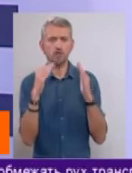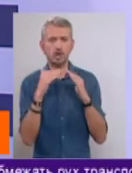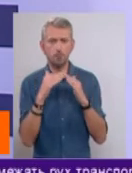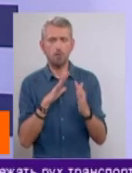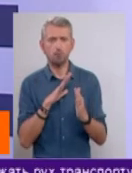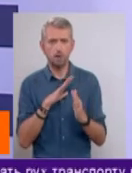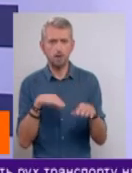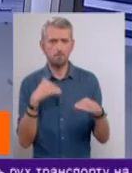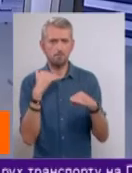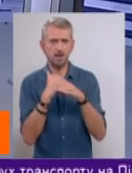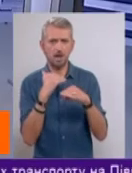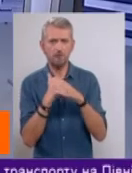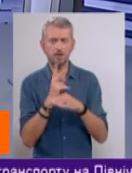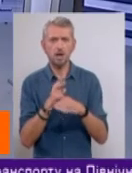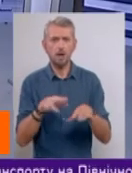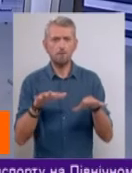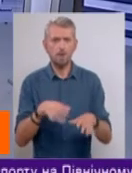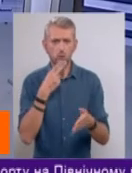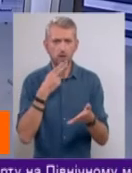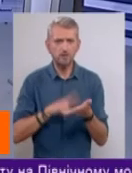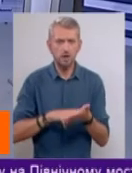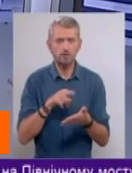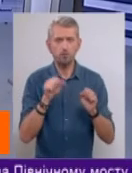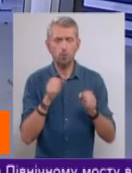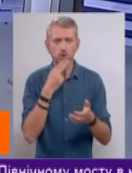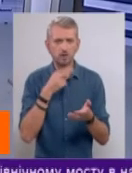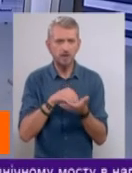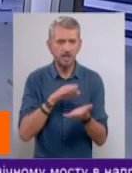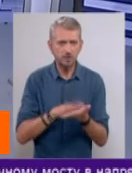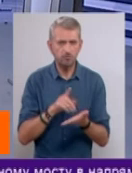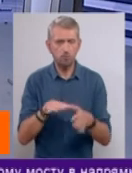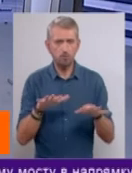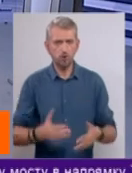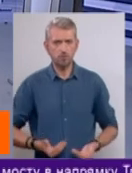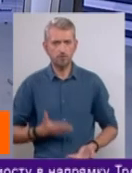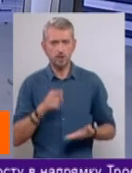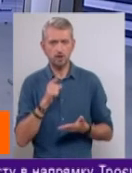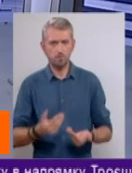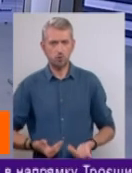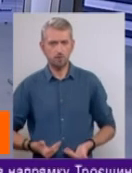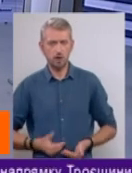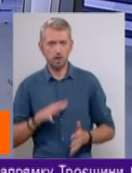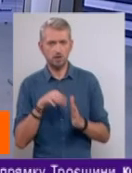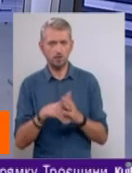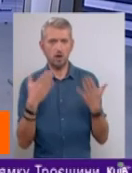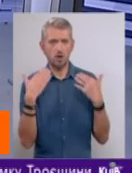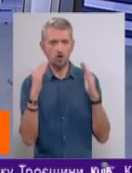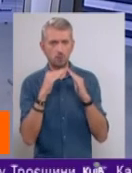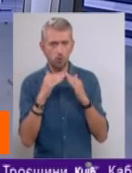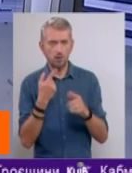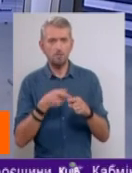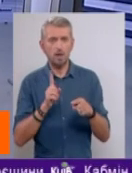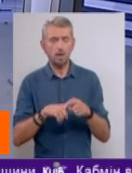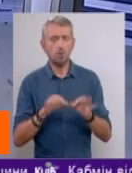прирівняними до міста регистрації. Тобто ви можете зарегиструватися по місту проживання, якщо ви проживаєте в дачному домі. Тому,